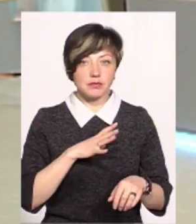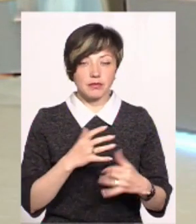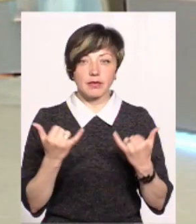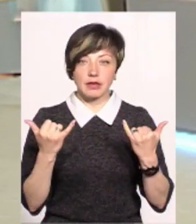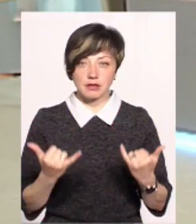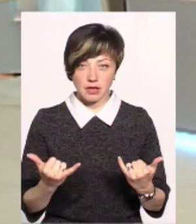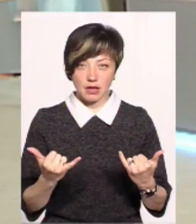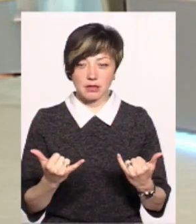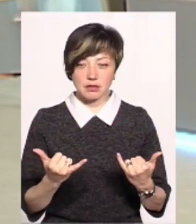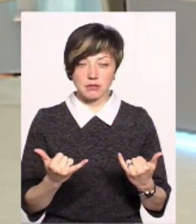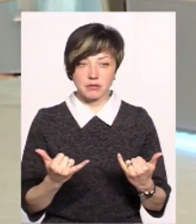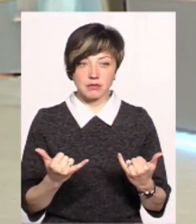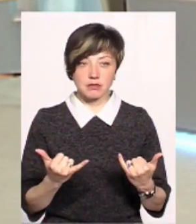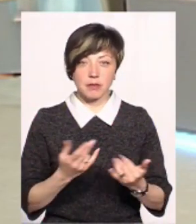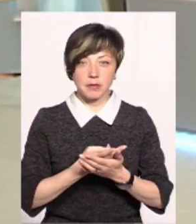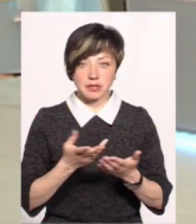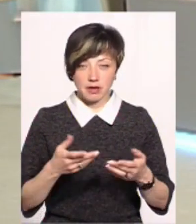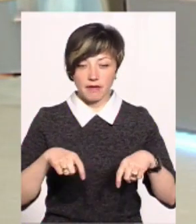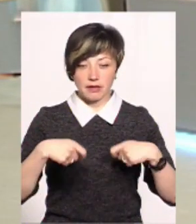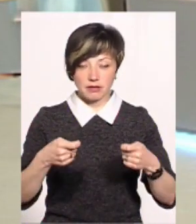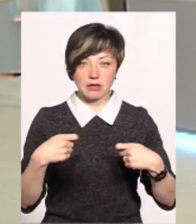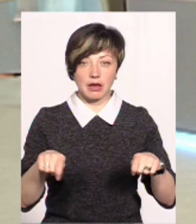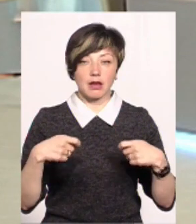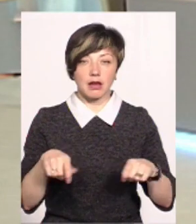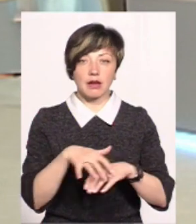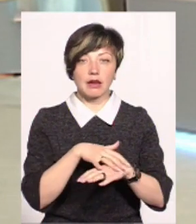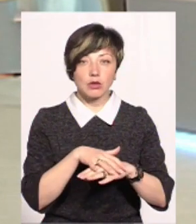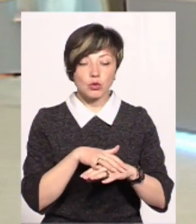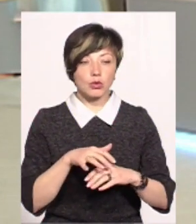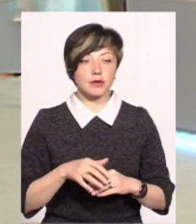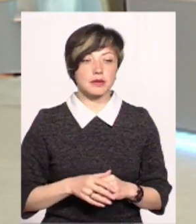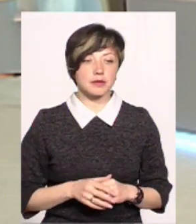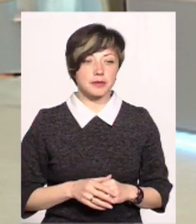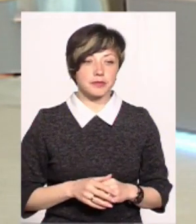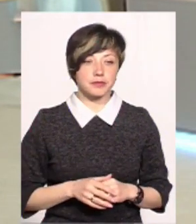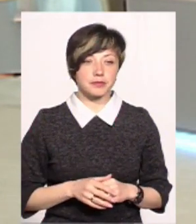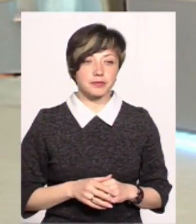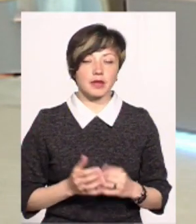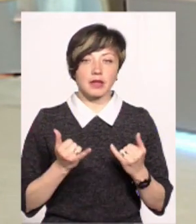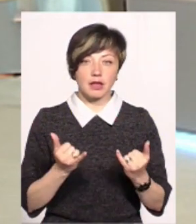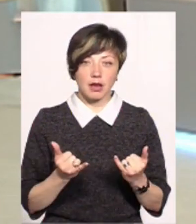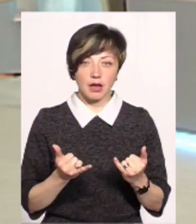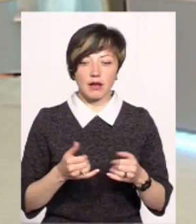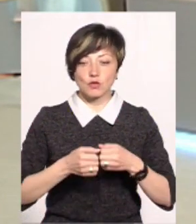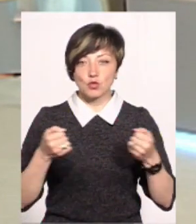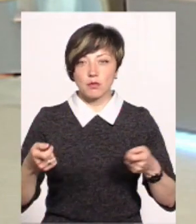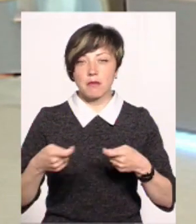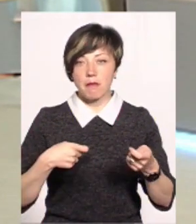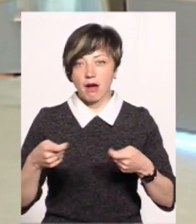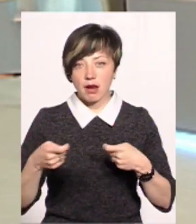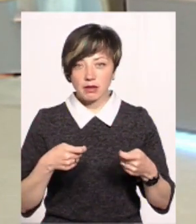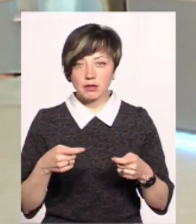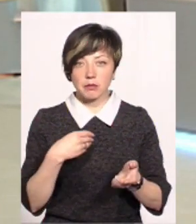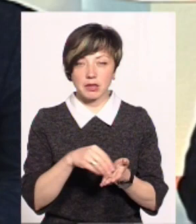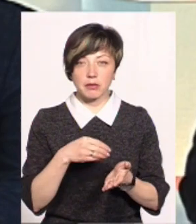зараз представити на ринок, представити для супермаркетів, для